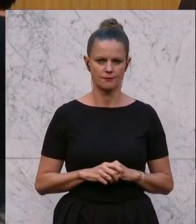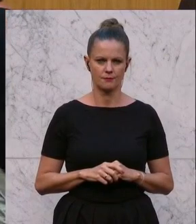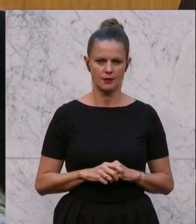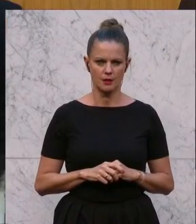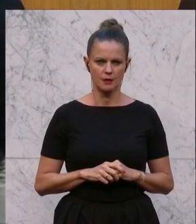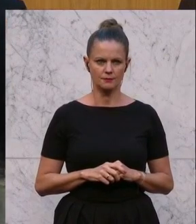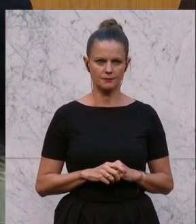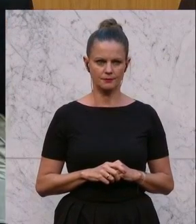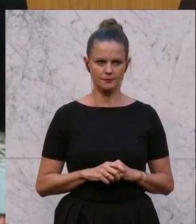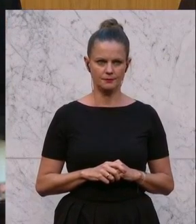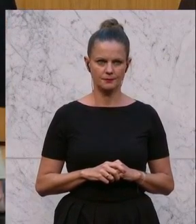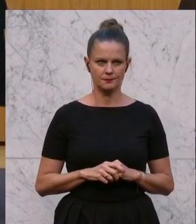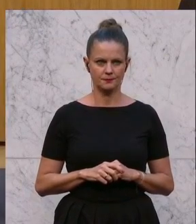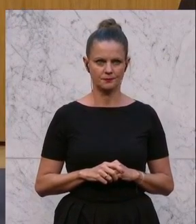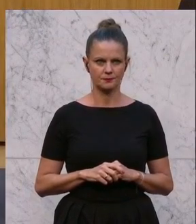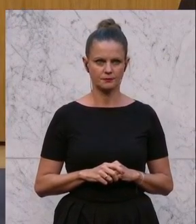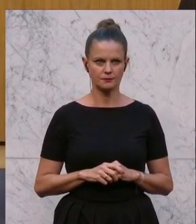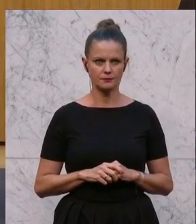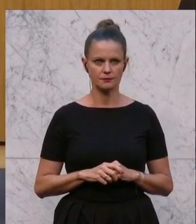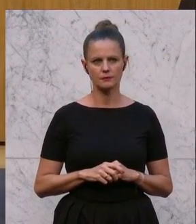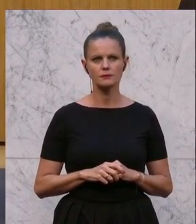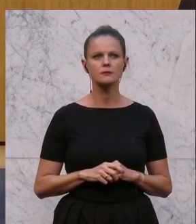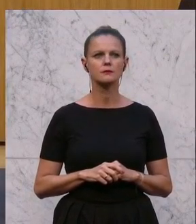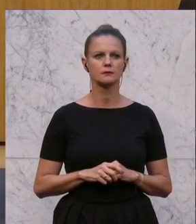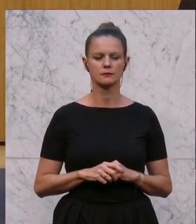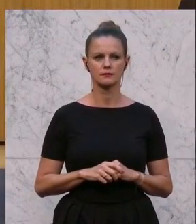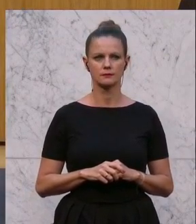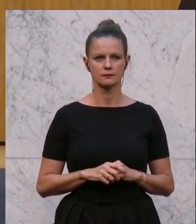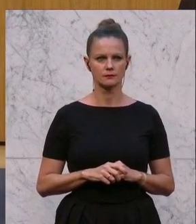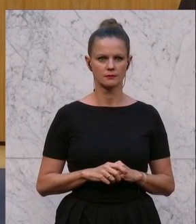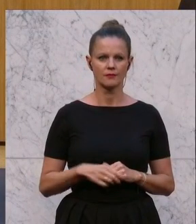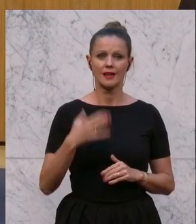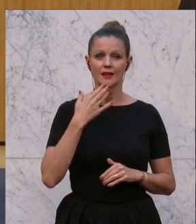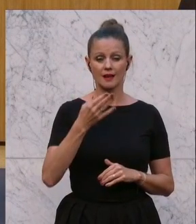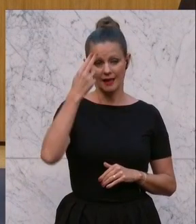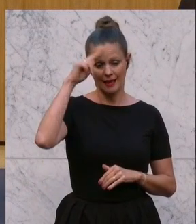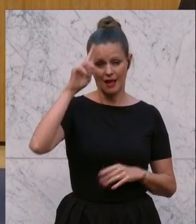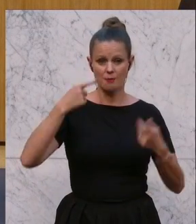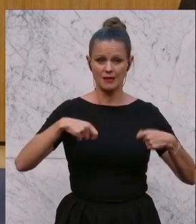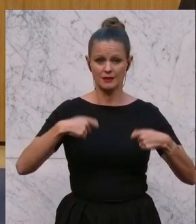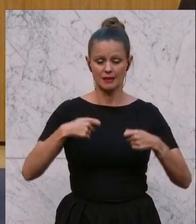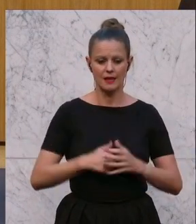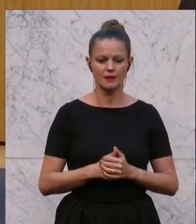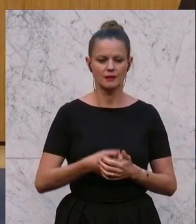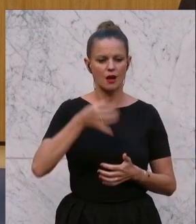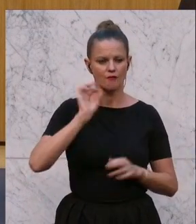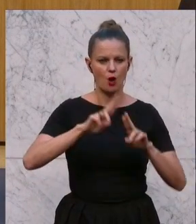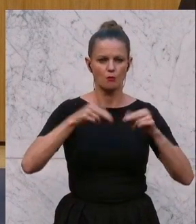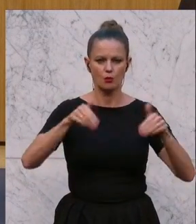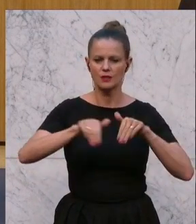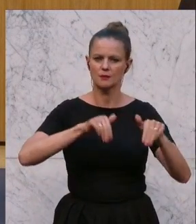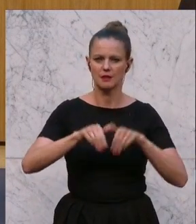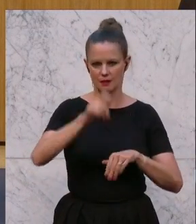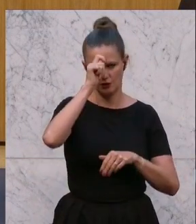Und am Weg zum Rednerpult von den Grünen, Astrid Rössler. Danke Herr Präsident, sehr geschätzte Frau Bundesministerin,